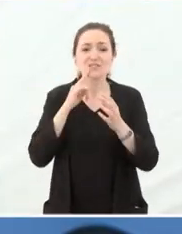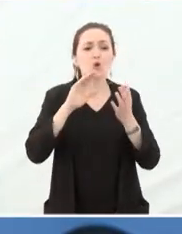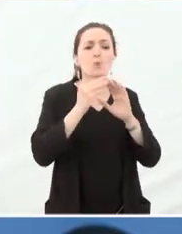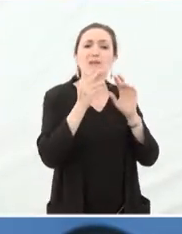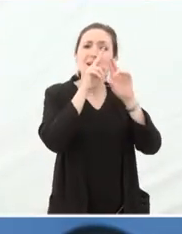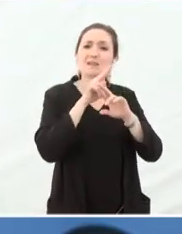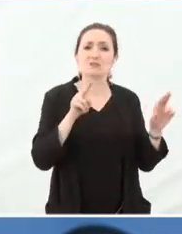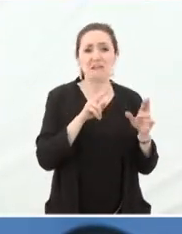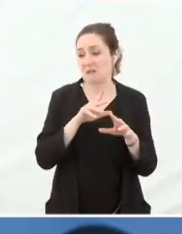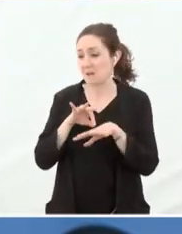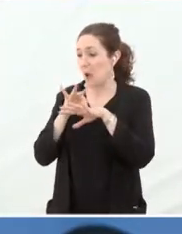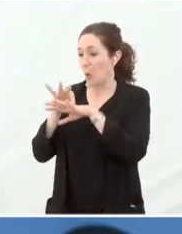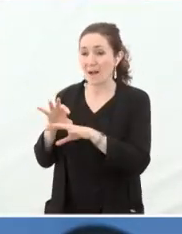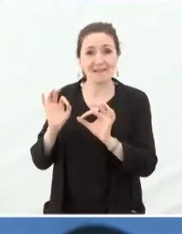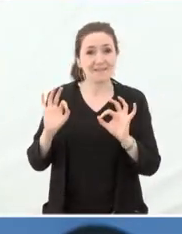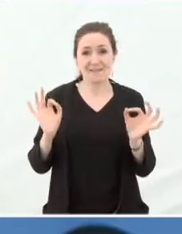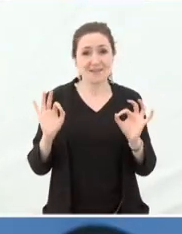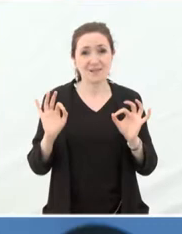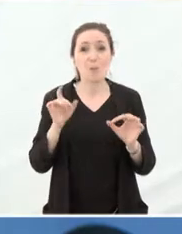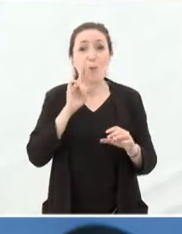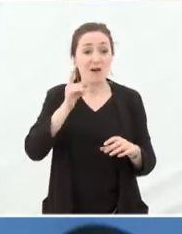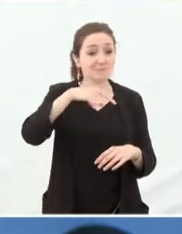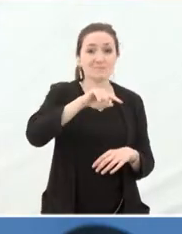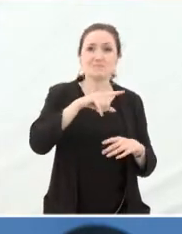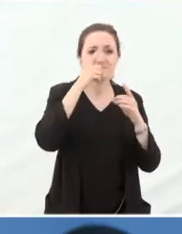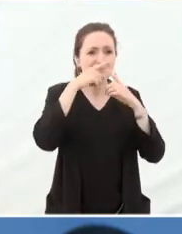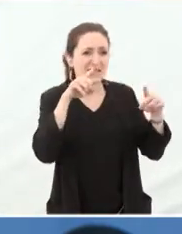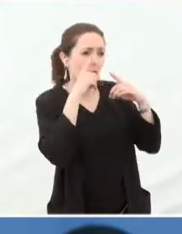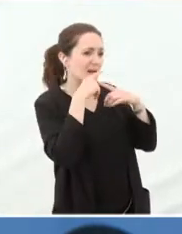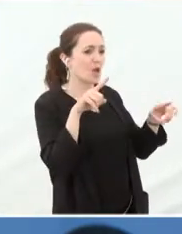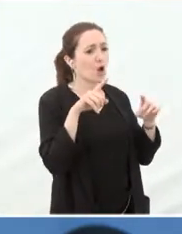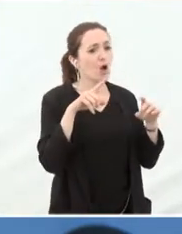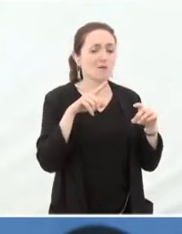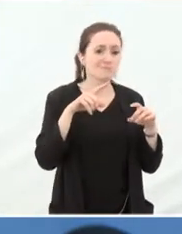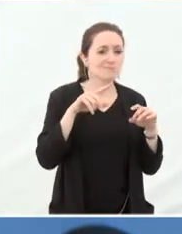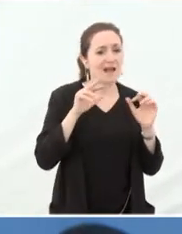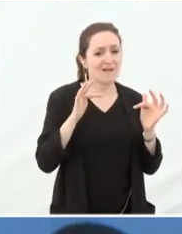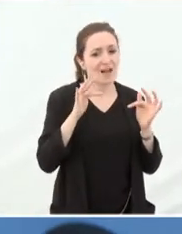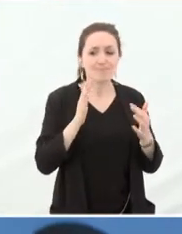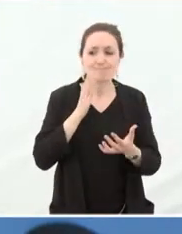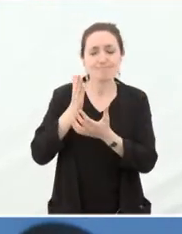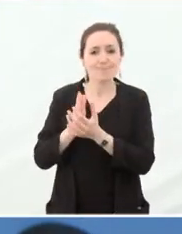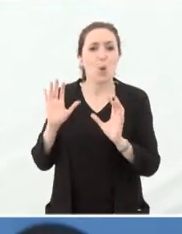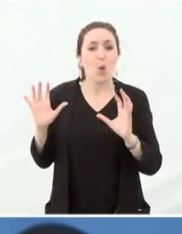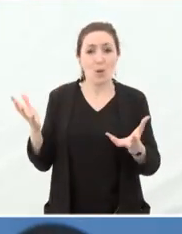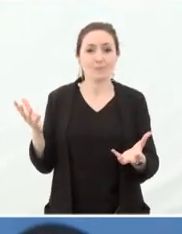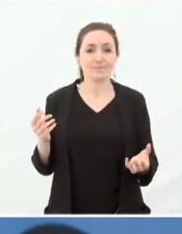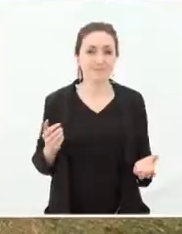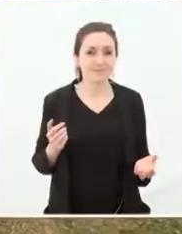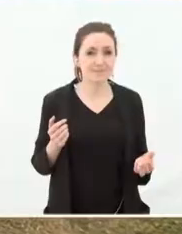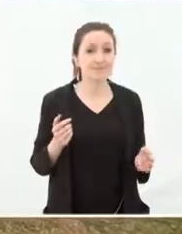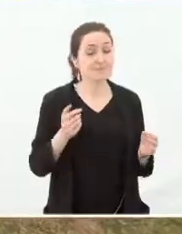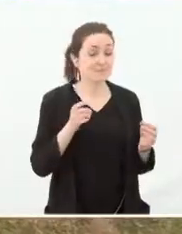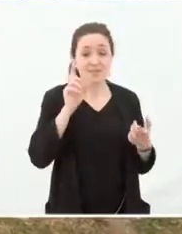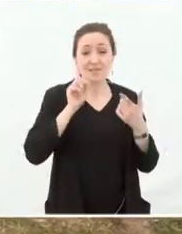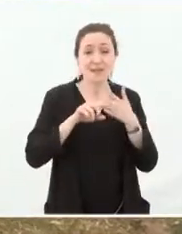internationale. La communauté internationale n'est juste pas d'accord sur ce qu'il faut faire quand il s'agit de gérer un conflit. Mais elle n pas d